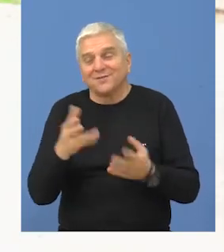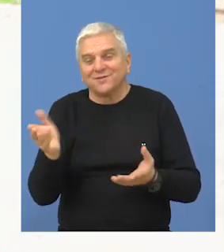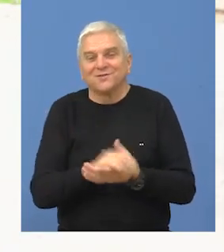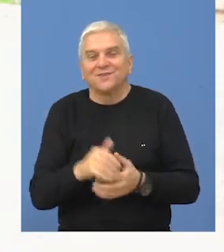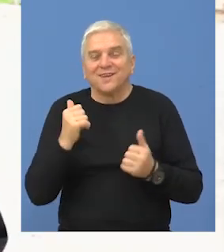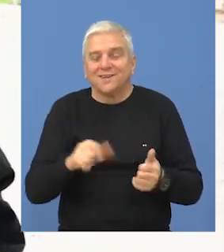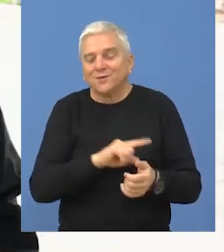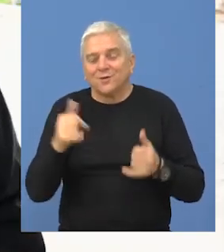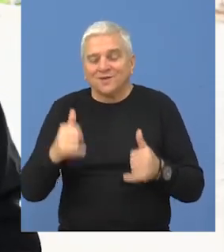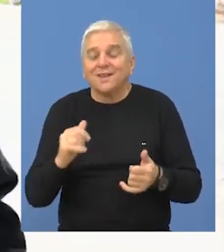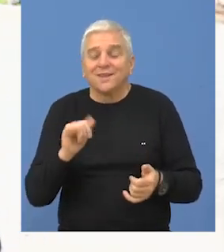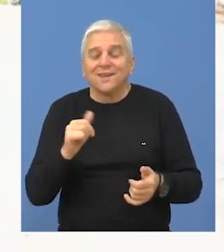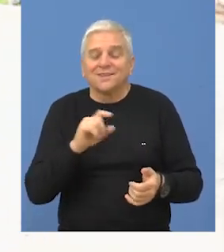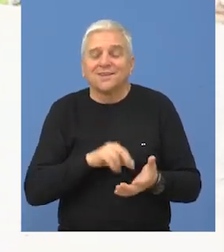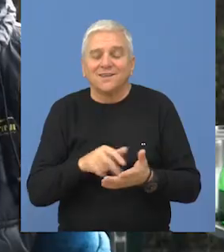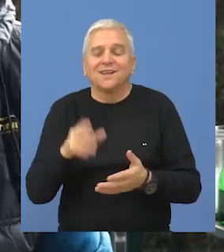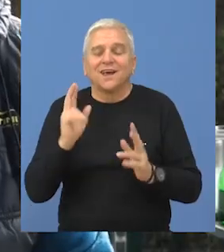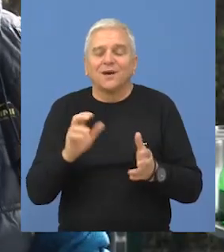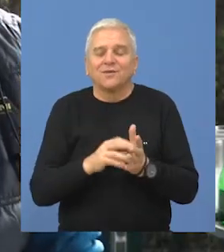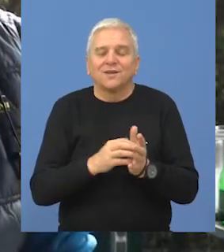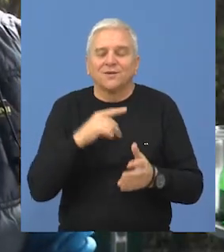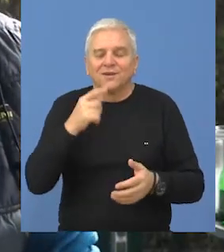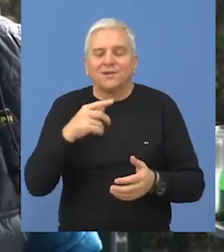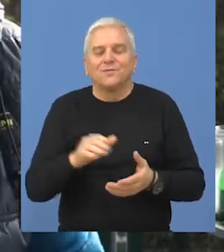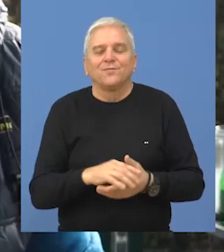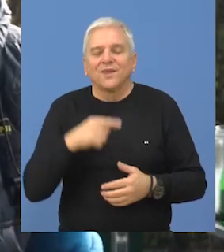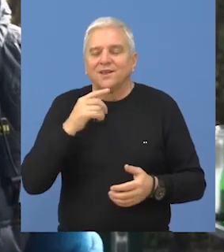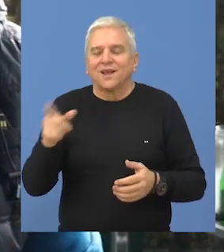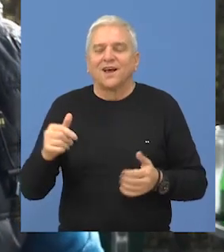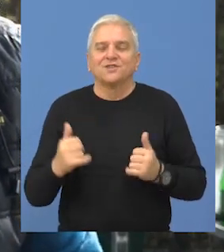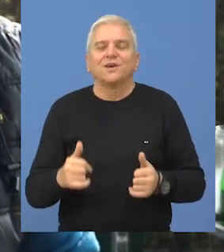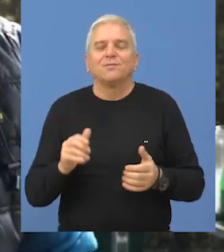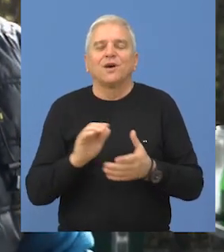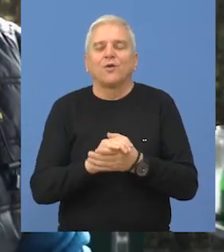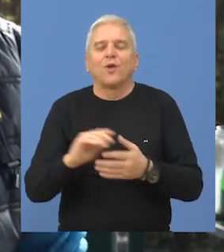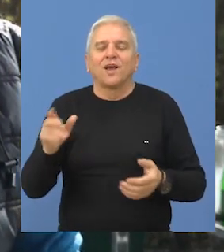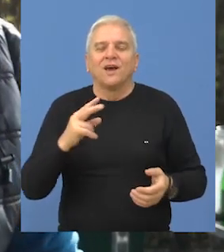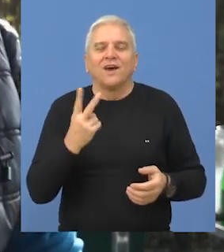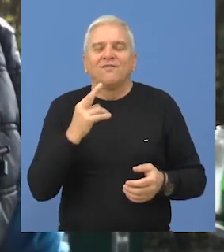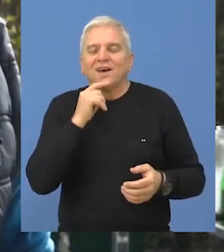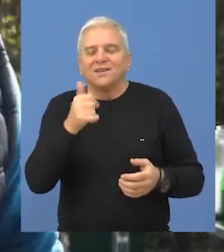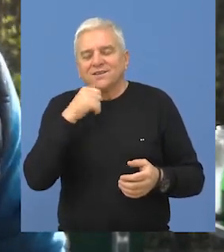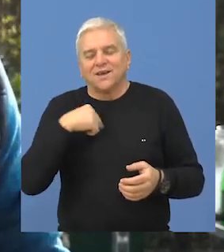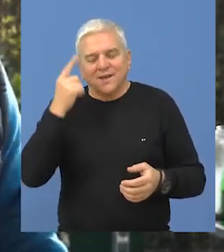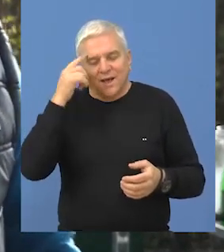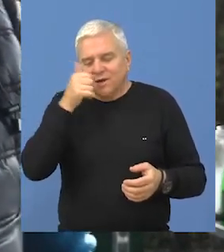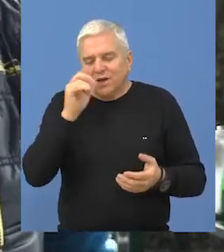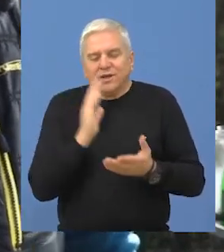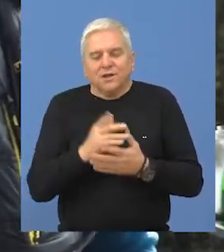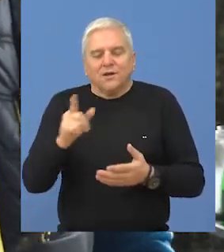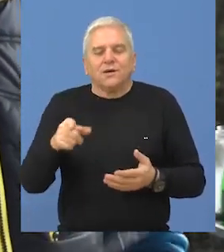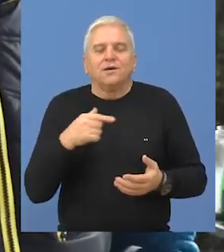završimo, za sad ide kako smo zamislili. Ja ću da opuniti Vasića, znam taču šta će da bude,